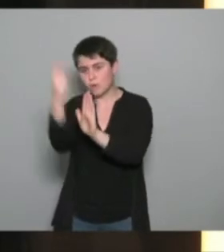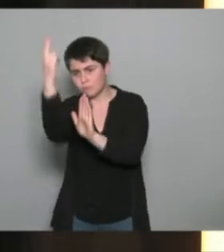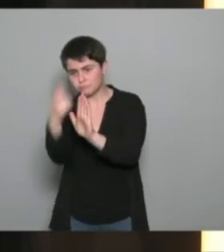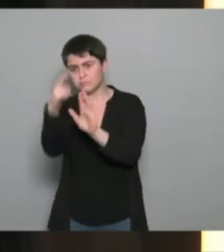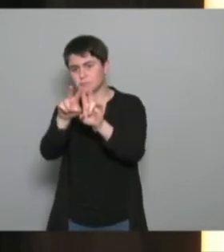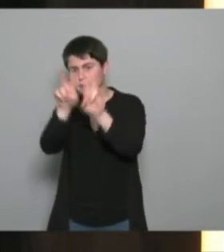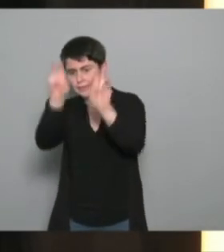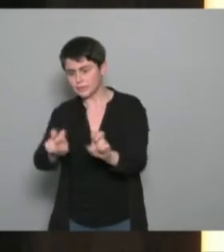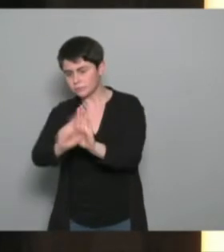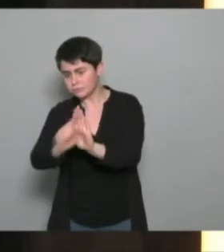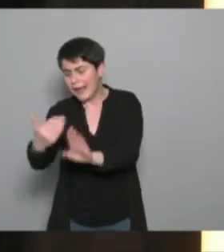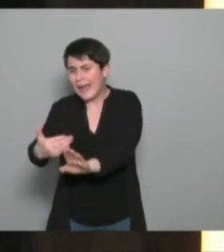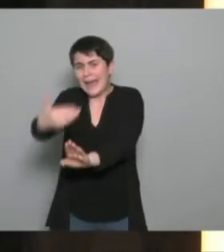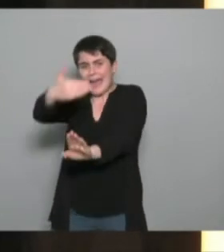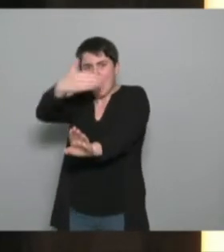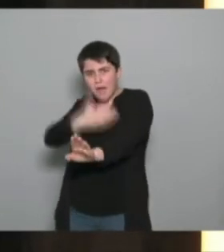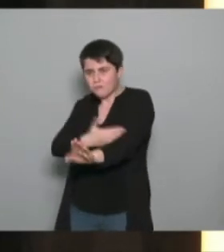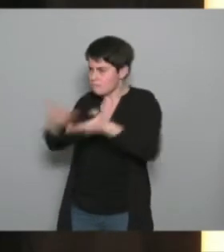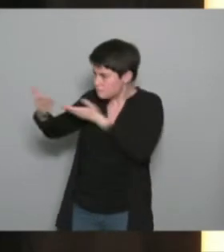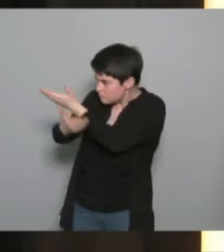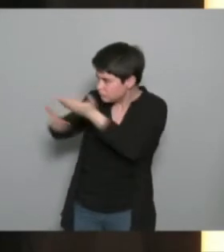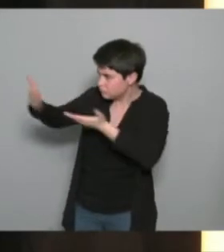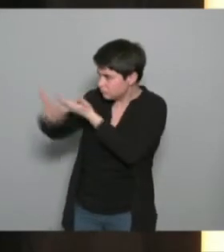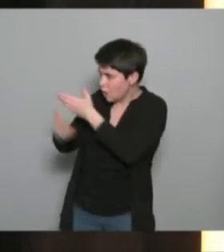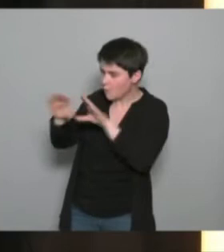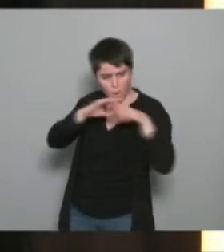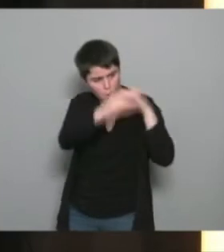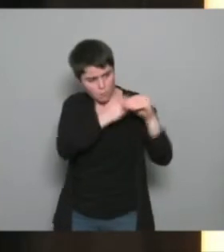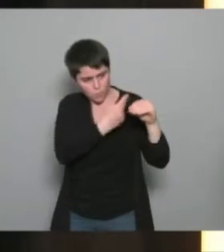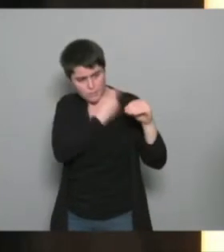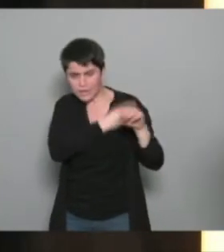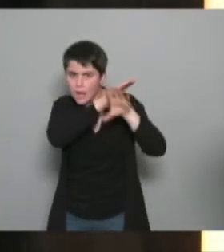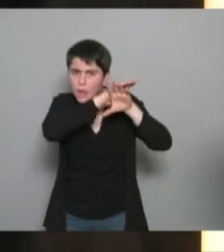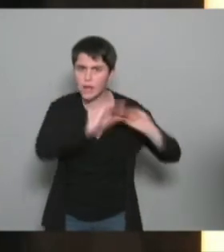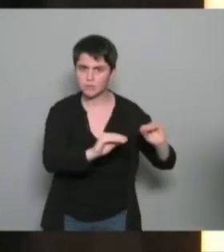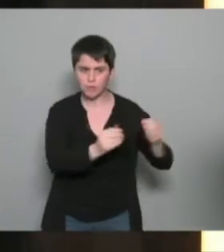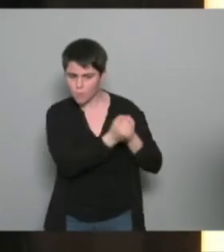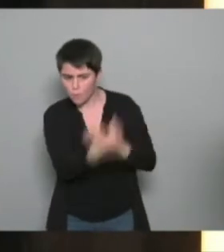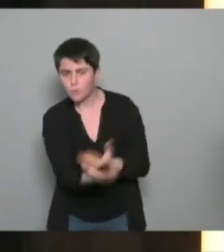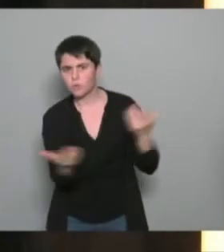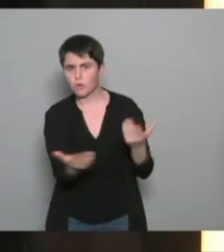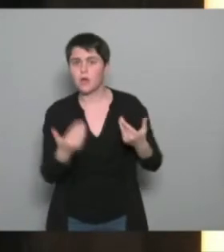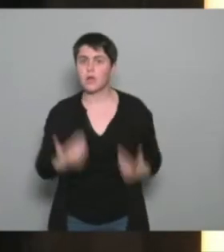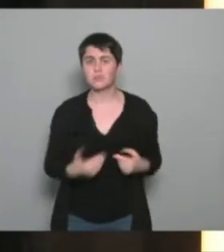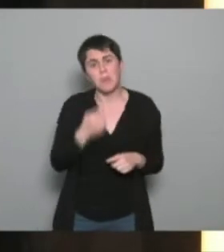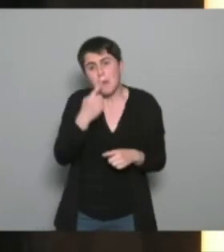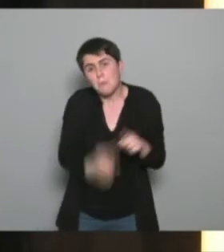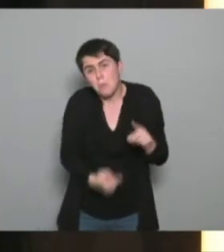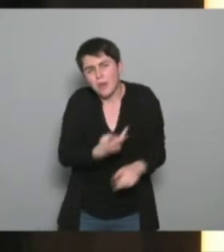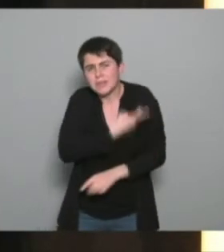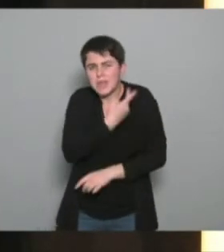rassurer aussi le monde médical sur ce qu'elle est proposée aux bénéficiaires et aujourd'hui presque la moitié des médecins